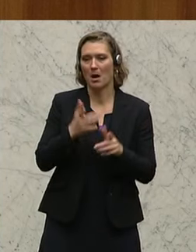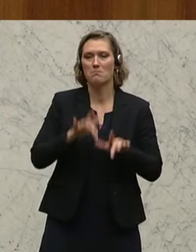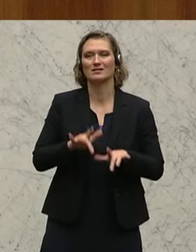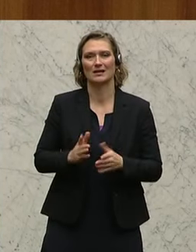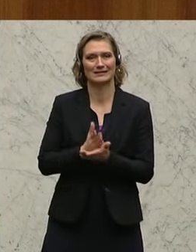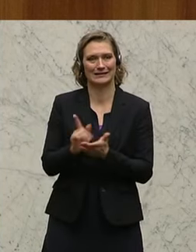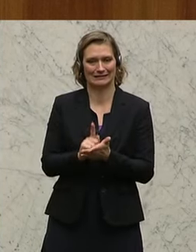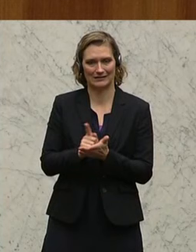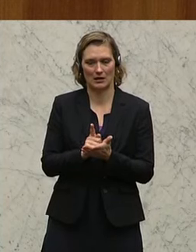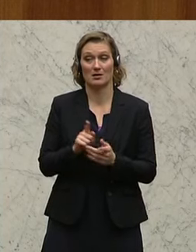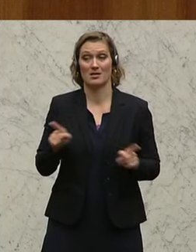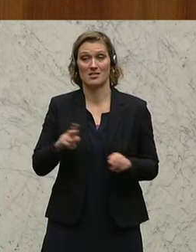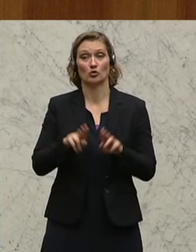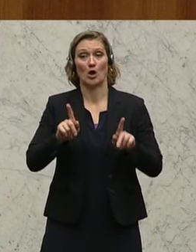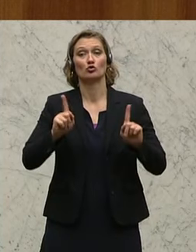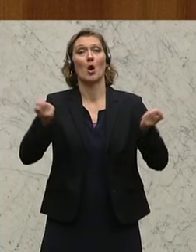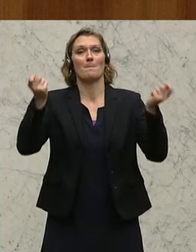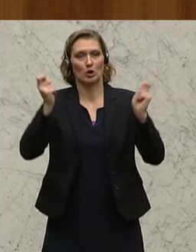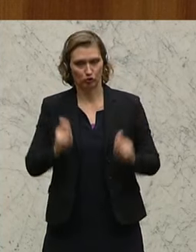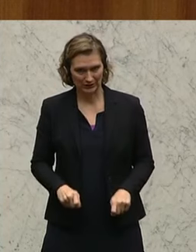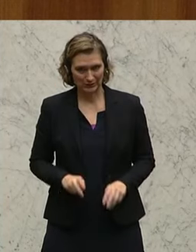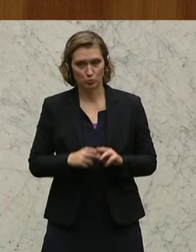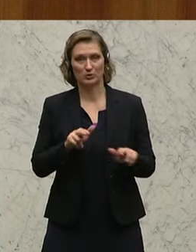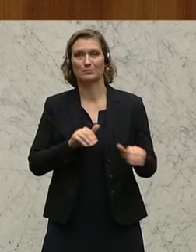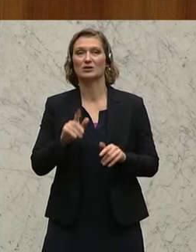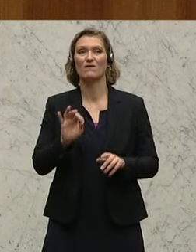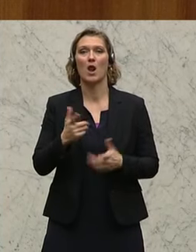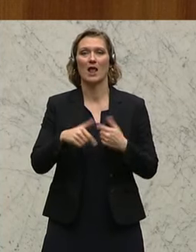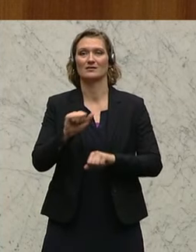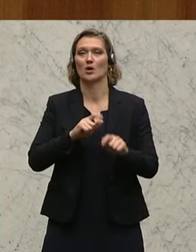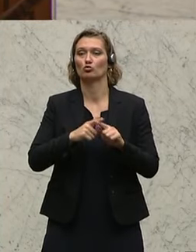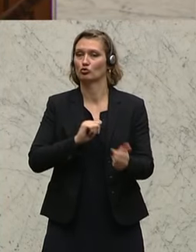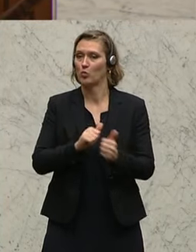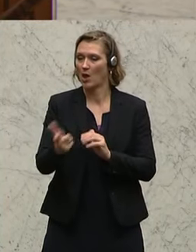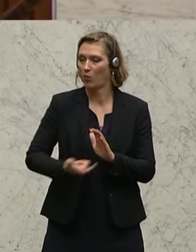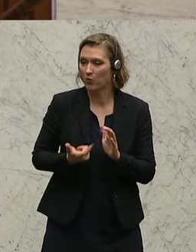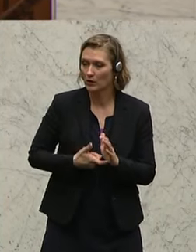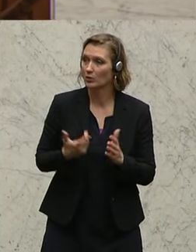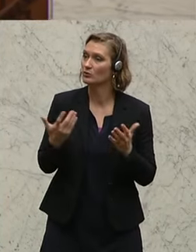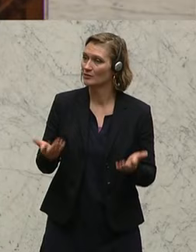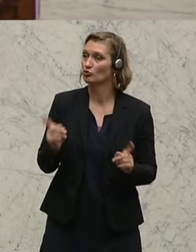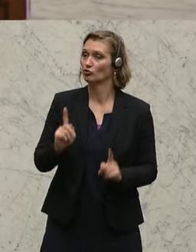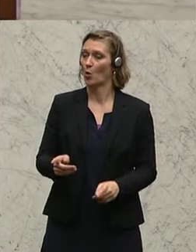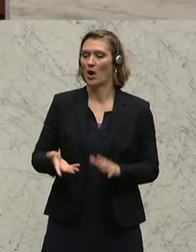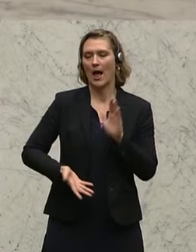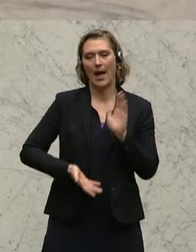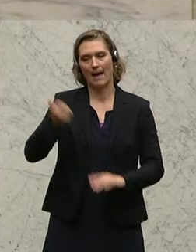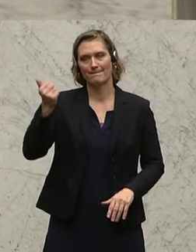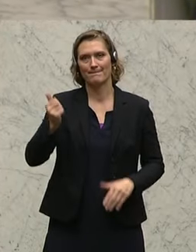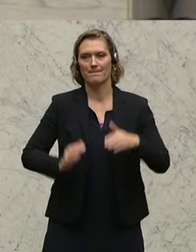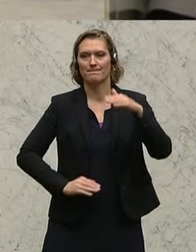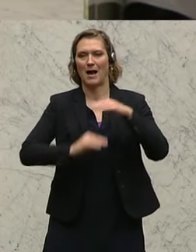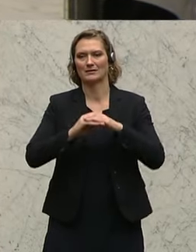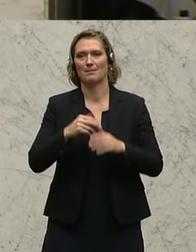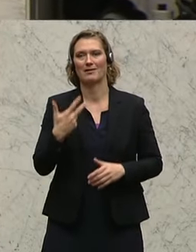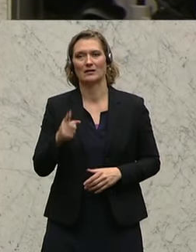Präsenzdienstzeiten, der Nationalrat wolle beschließen, der Bundesminister für Landesverteidigung und Sport wird aufgefordert, sich